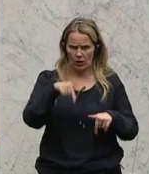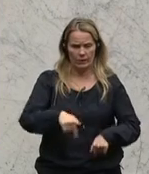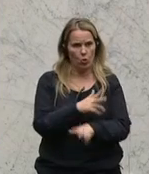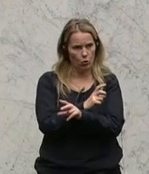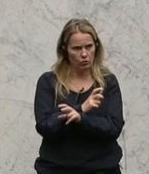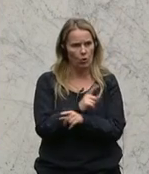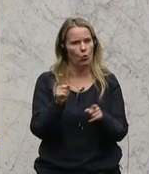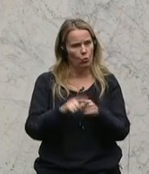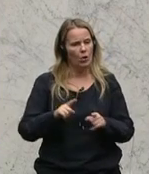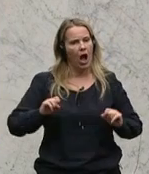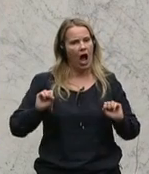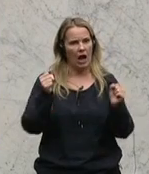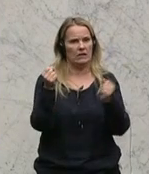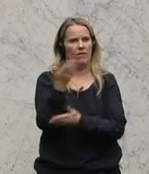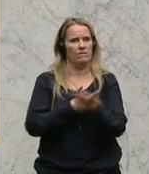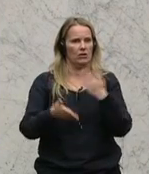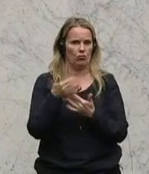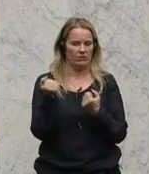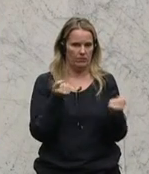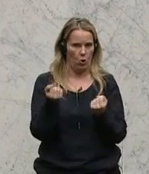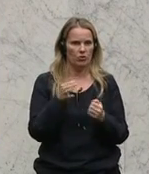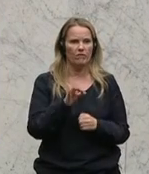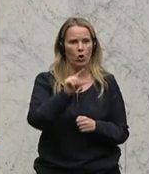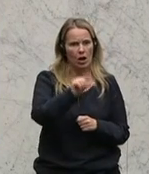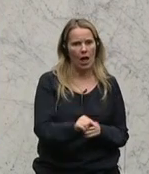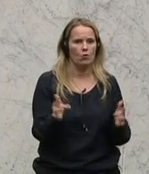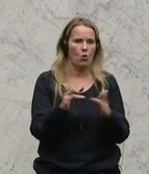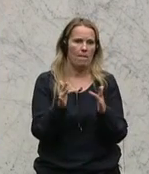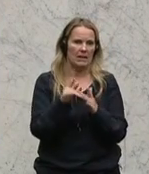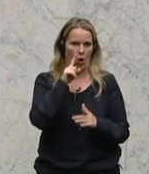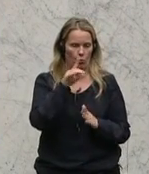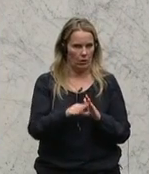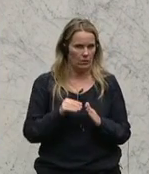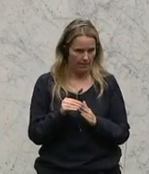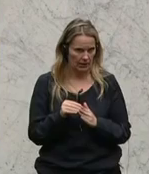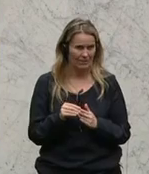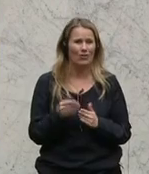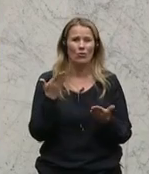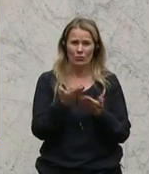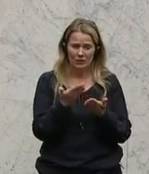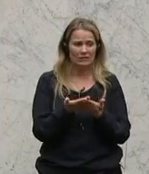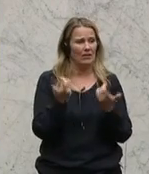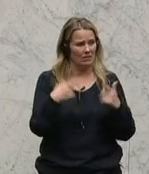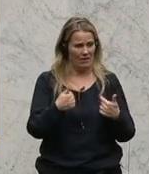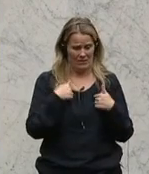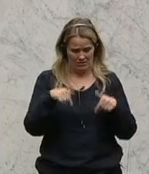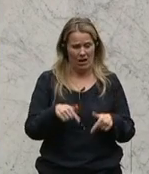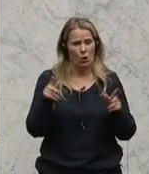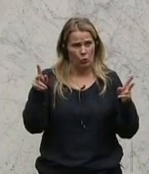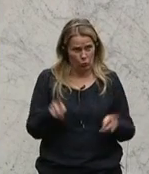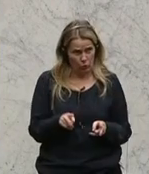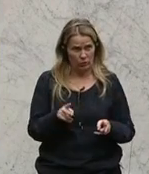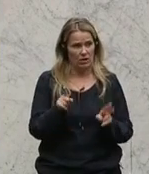und eine aktive Wirtschaftspolitik für Klein- und Mittelbetriebe. Und aufgrund dessen darf ich hier ganz kurz noch,